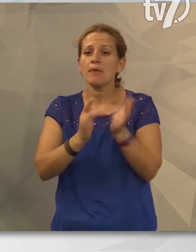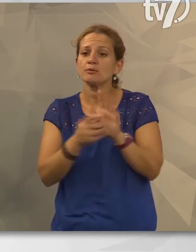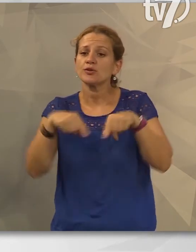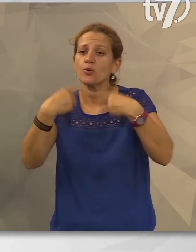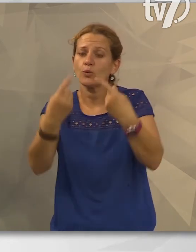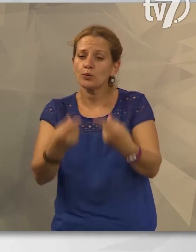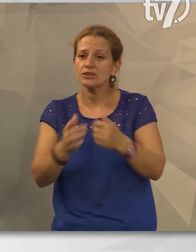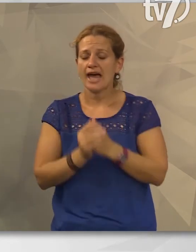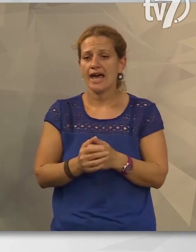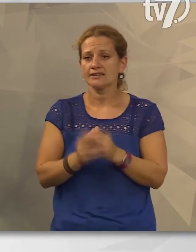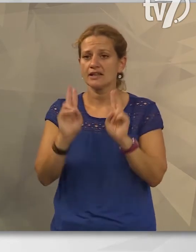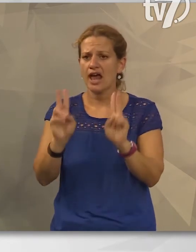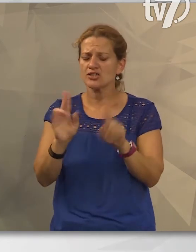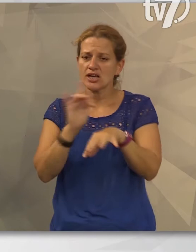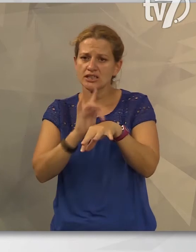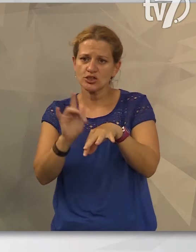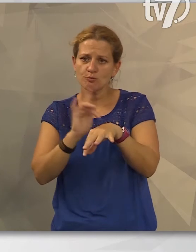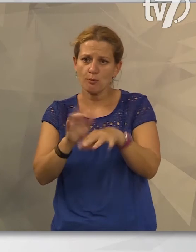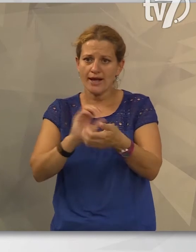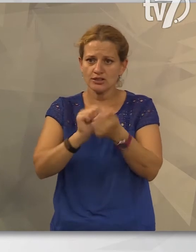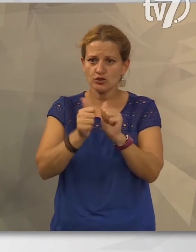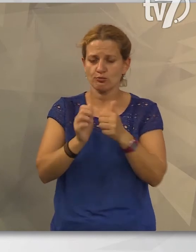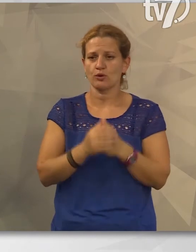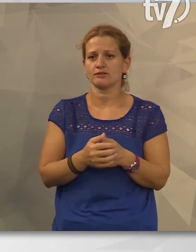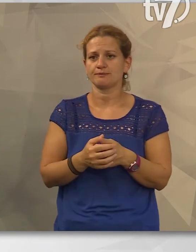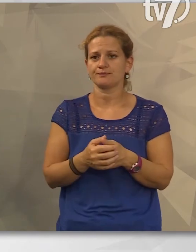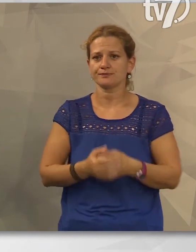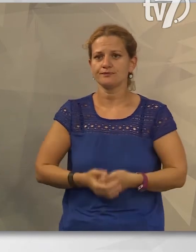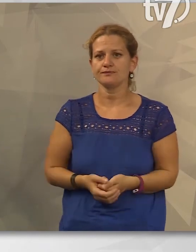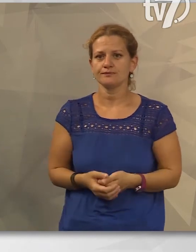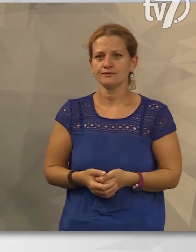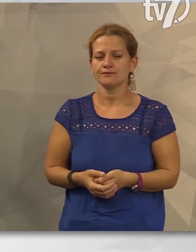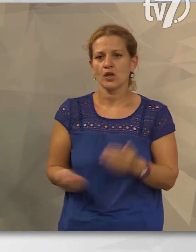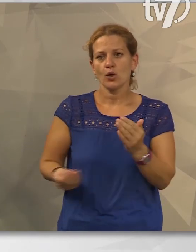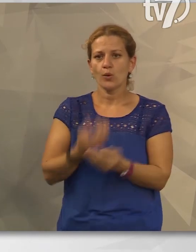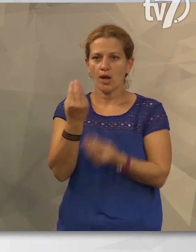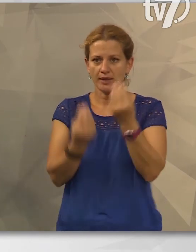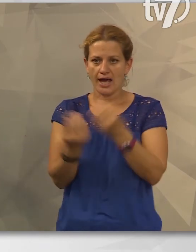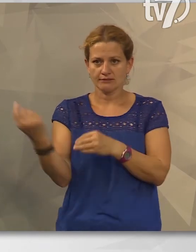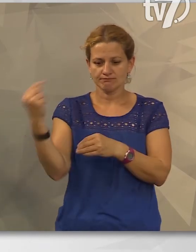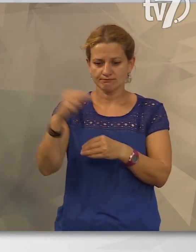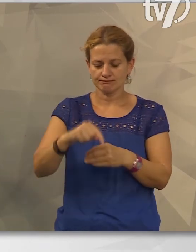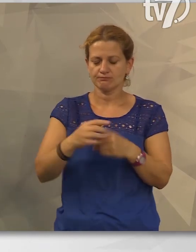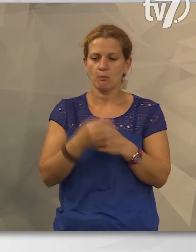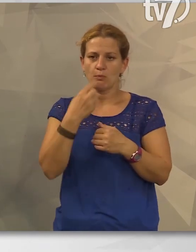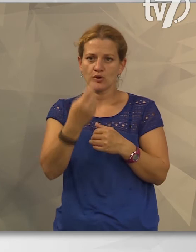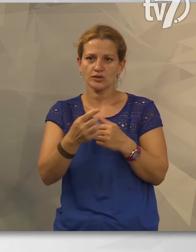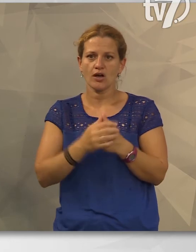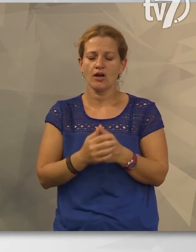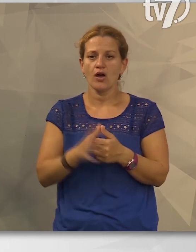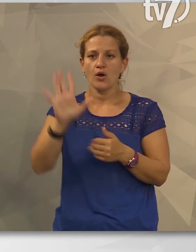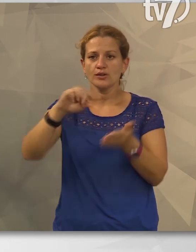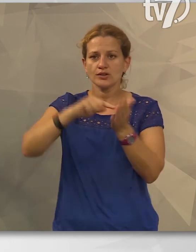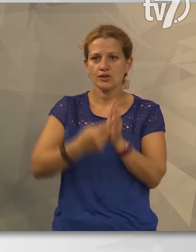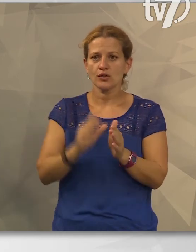megtekintése mellett ki is próbálhassák a sportágakat. Újabb játékos érkezősét jelentette be az